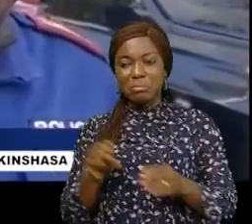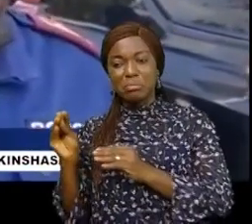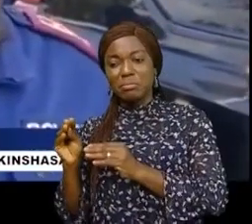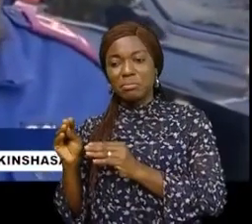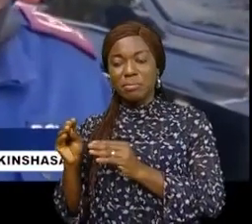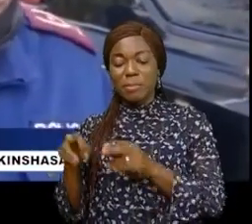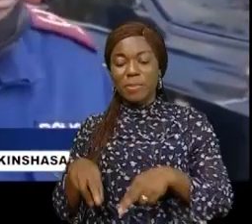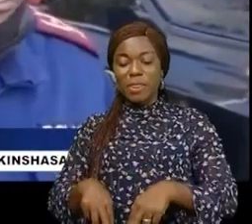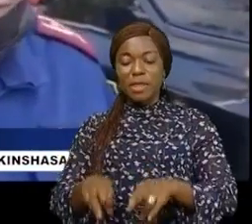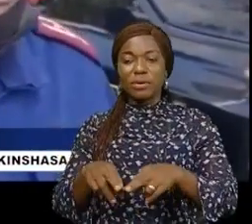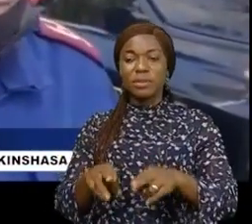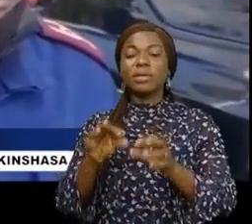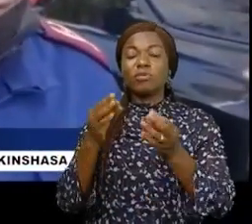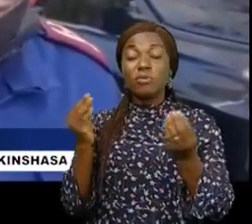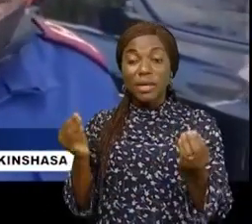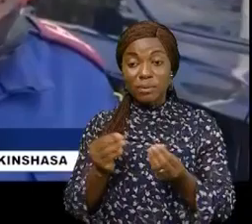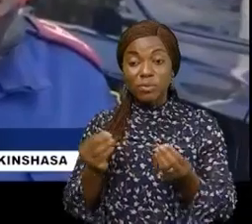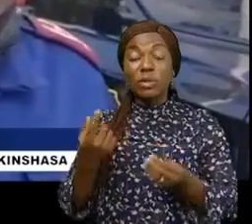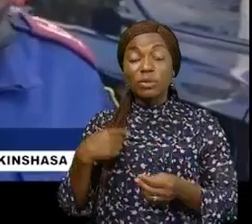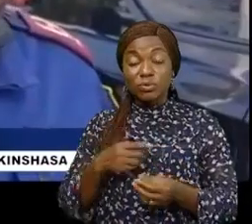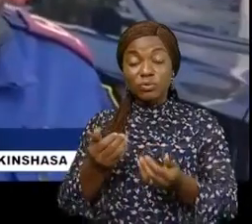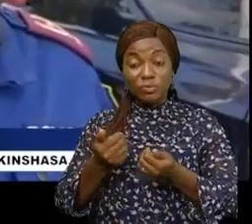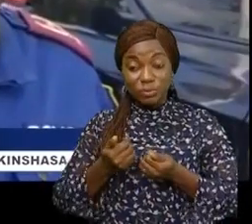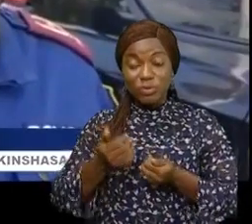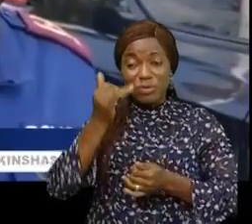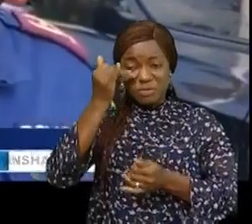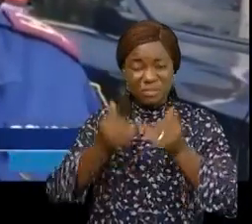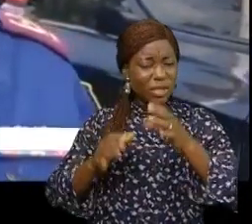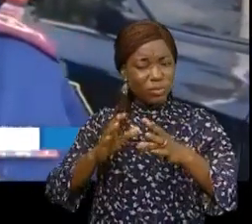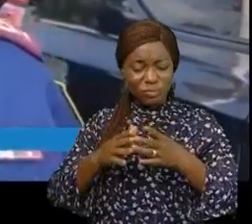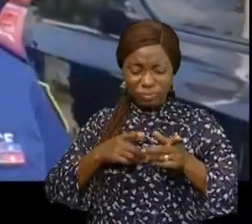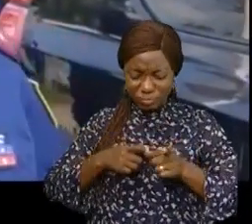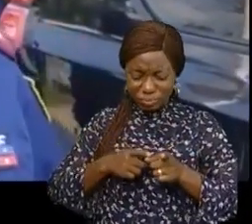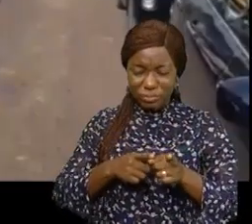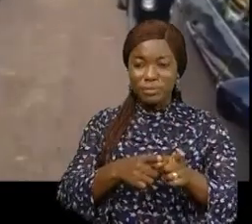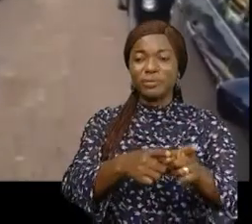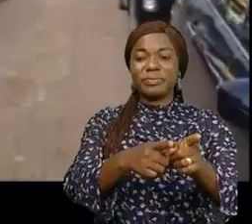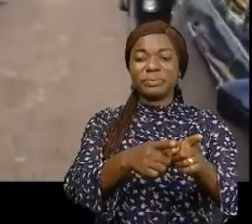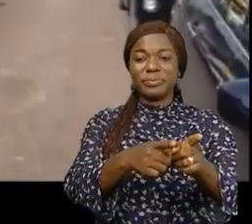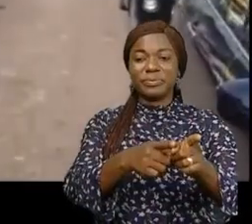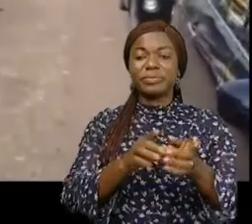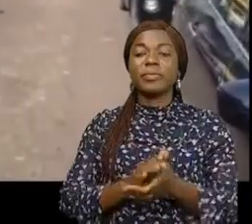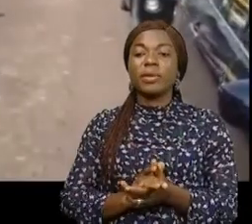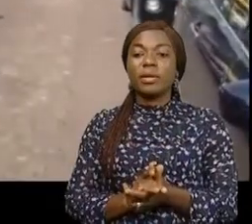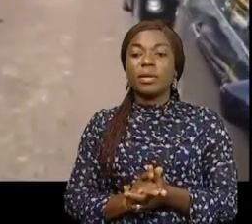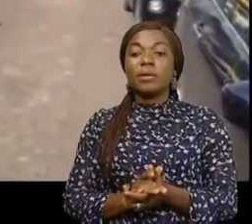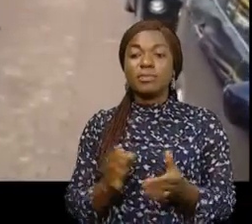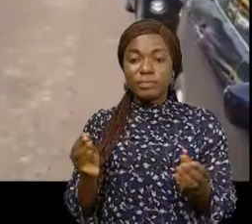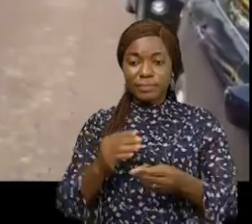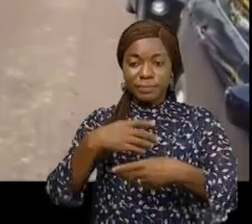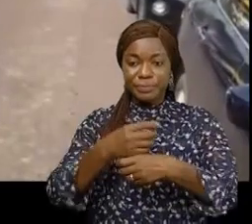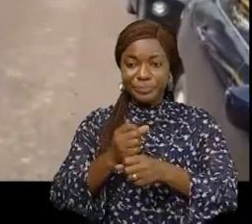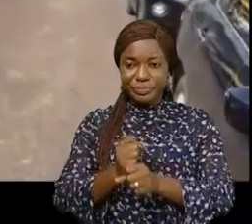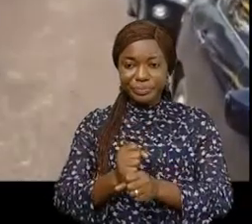pensé à monter cet escadron d'affuie d'affuie c'est ma fin serre mais on n pas créé une